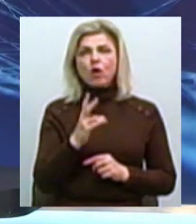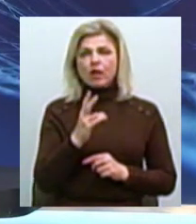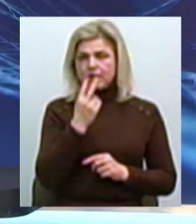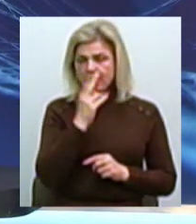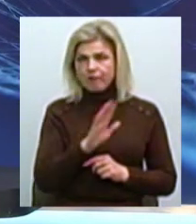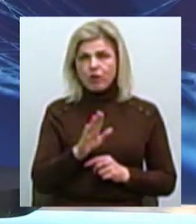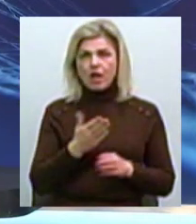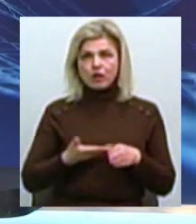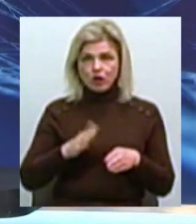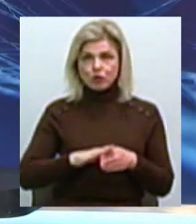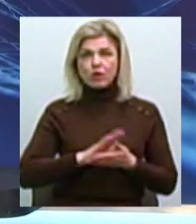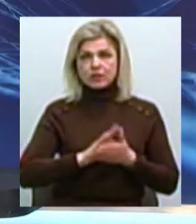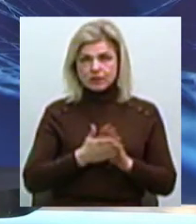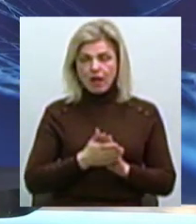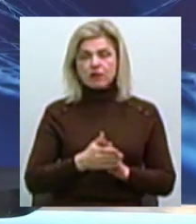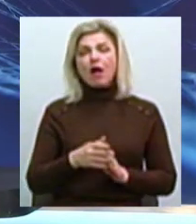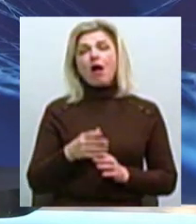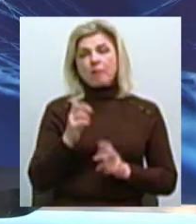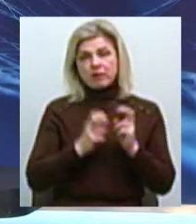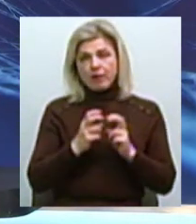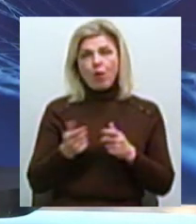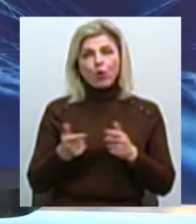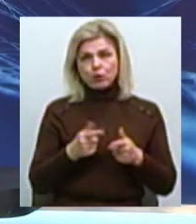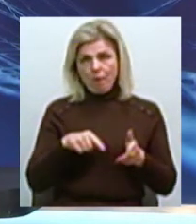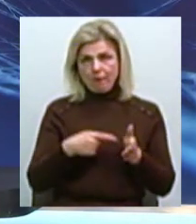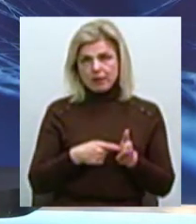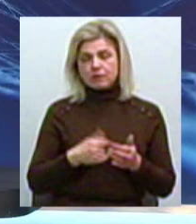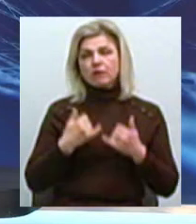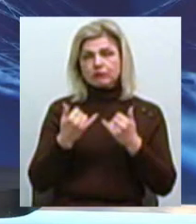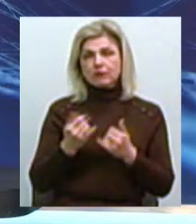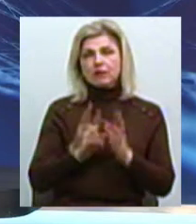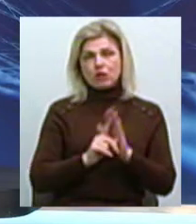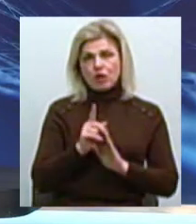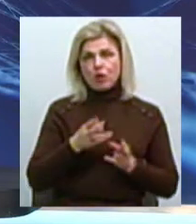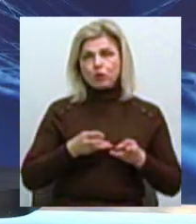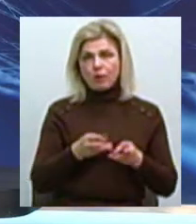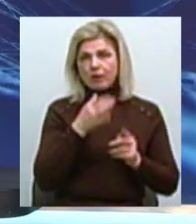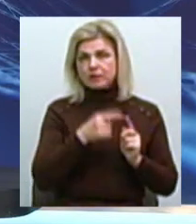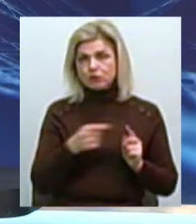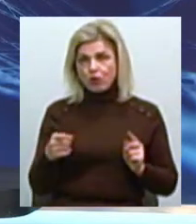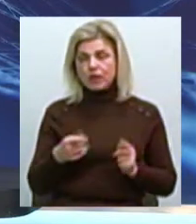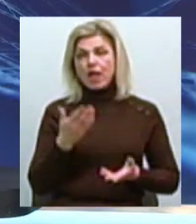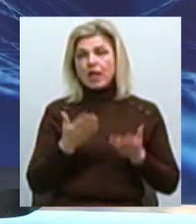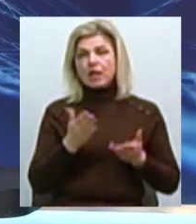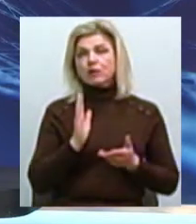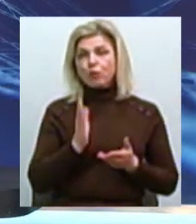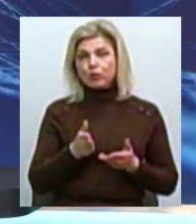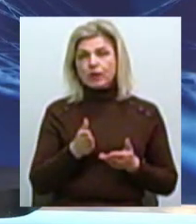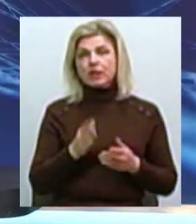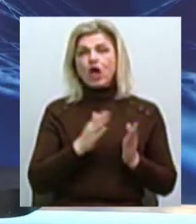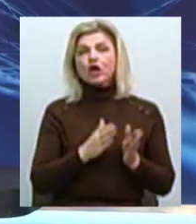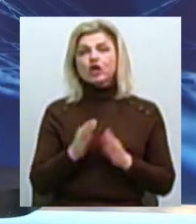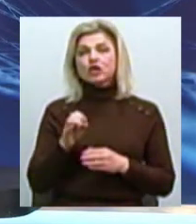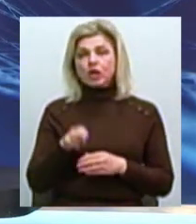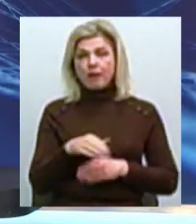стану, воно підготувало місто для опалювального сезону Тому, якщо буде необхідність і температурний режим буде таким,